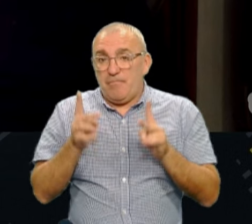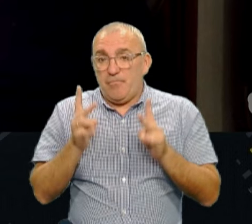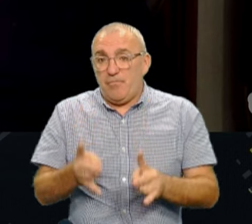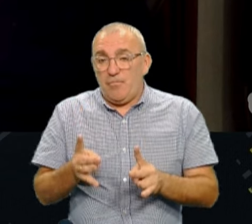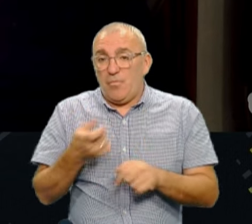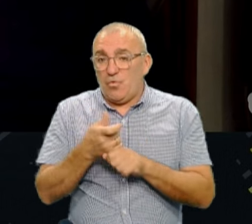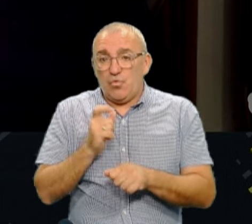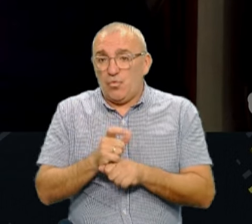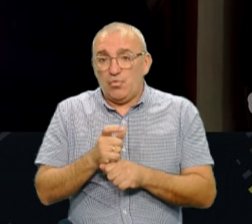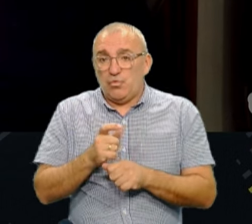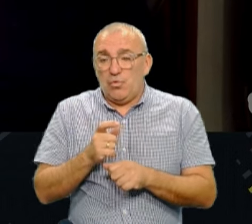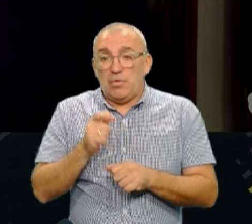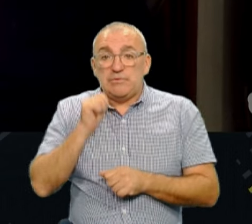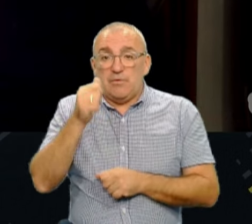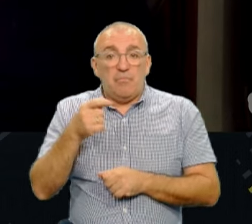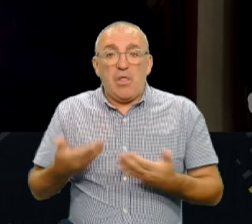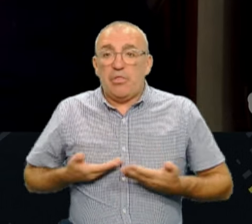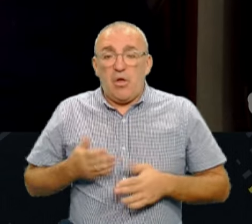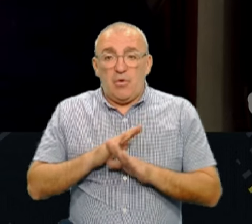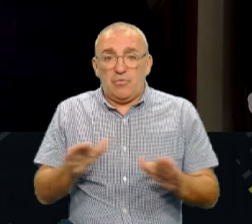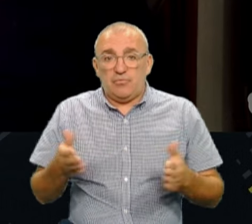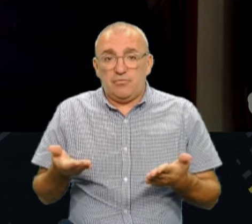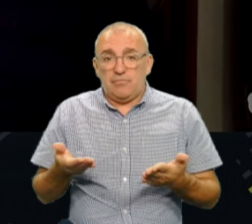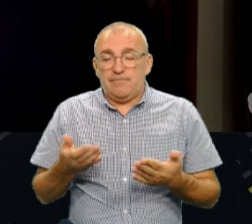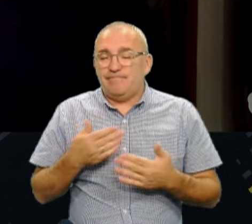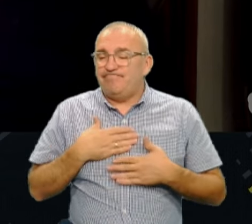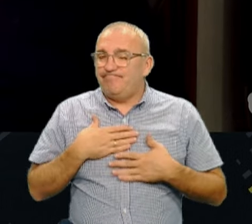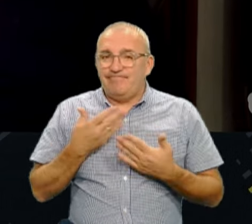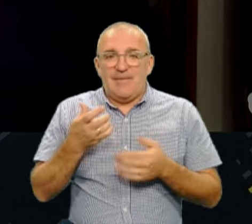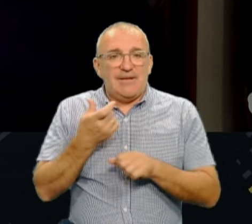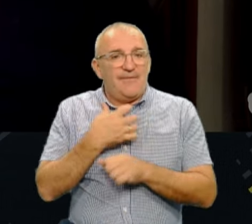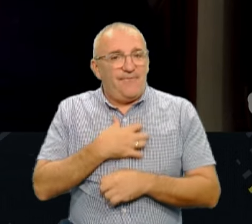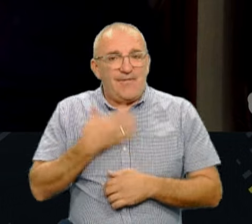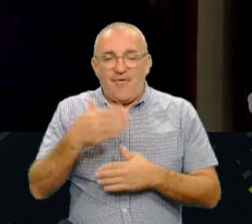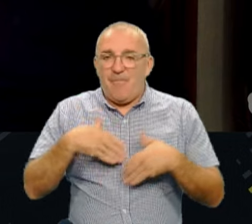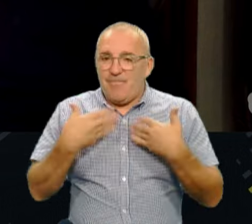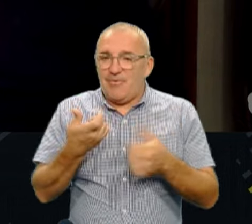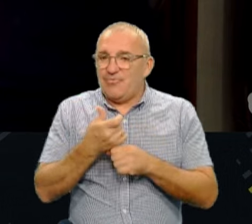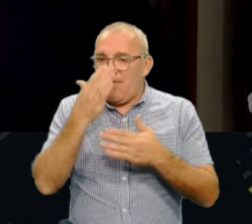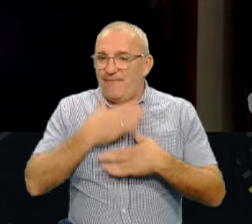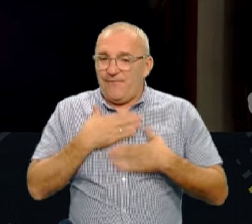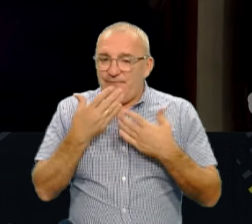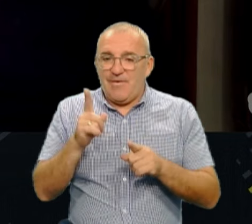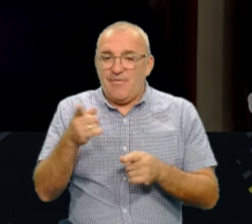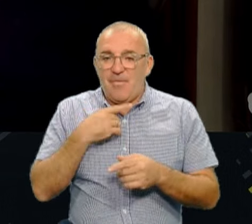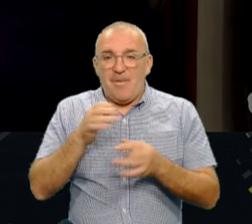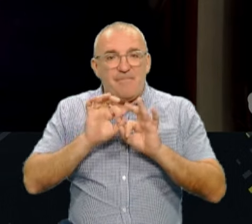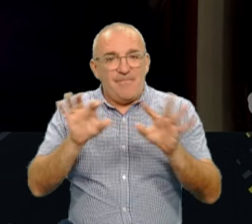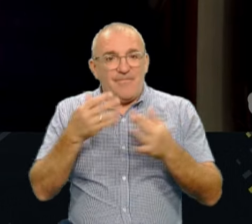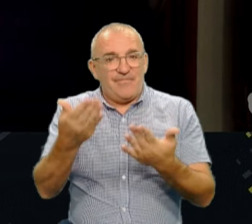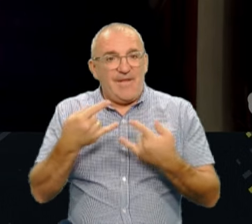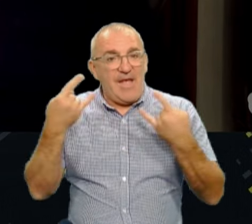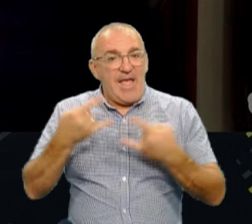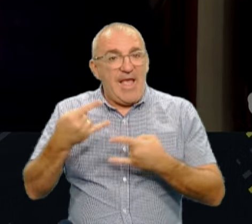скоро. До завтра можна і не дожити. Тому дуже важливі ваші поради. Ми дуже вдячні за те, що ви поділилися ними з нами в ефірі.